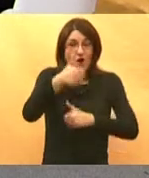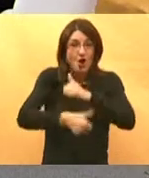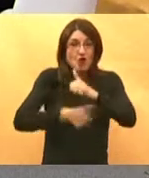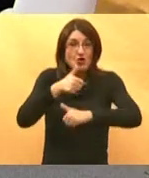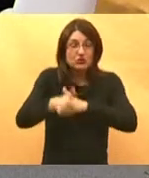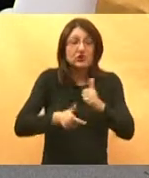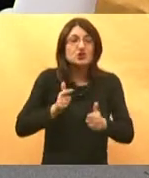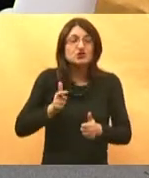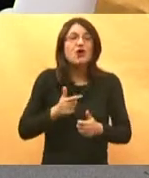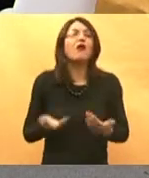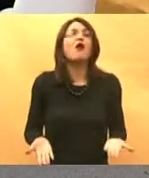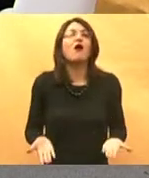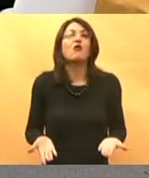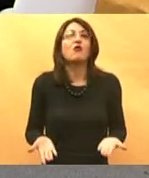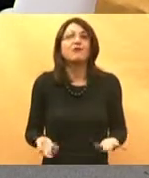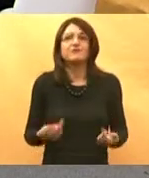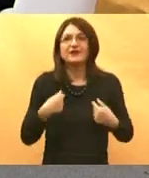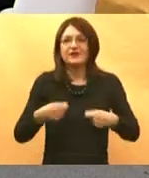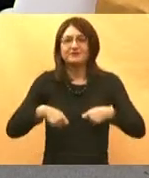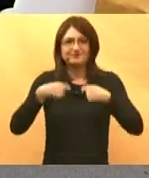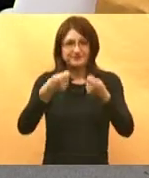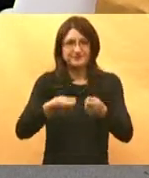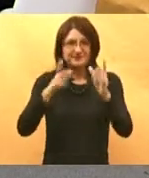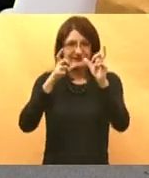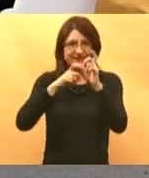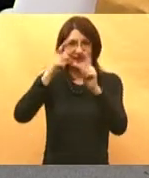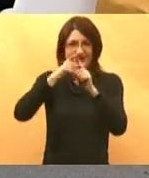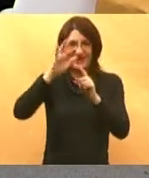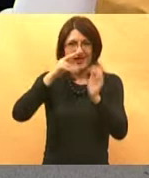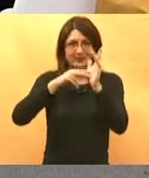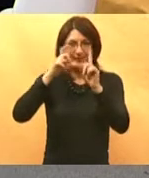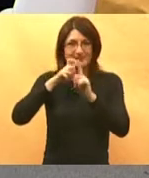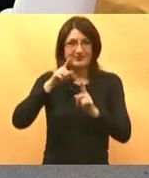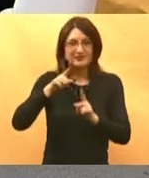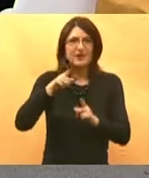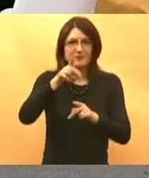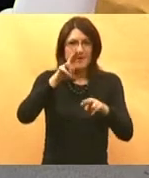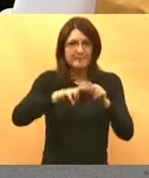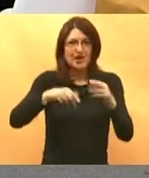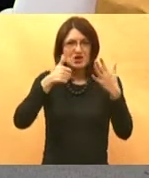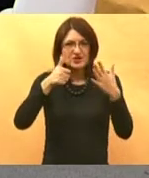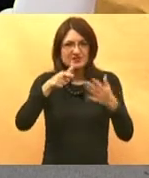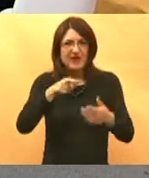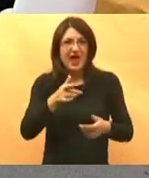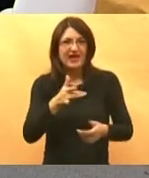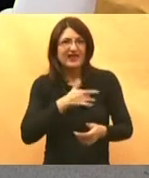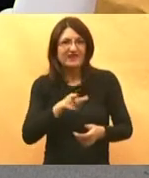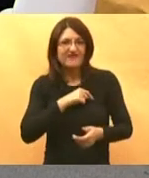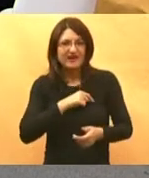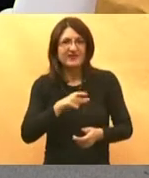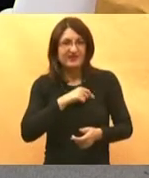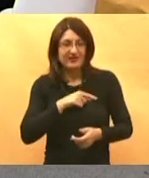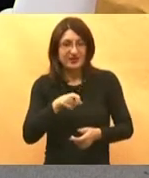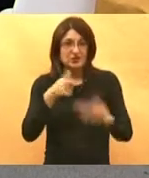stent ako kažu mi Dubravi damo šest tentova dnevno maksimum znači Hrvati imate pravo na šest infarkta u tom danu naprijed u